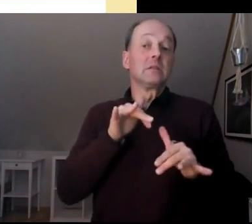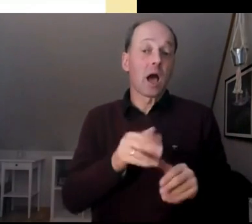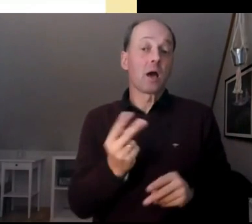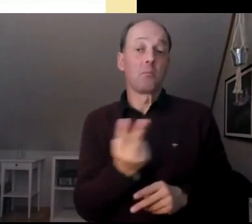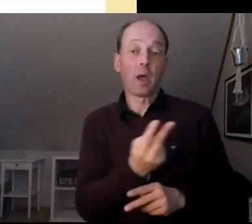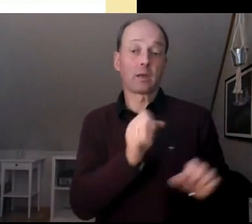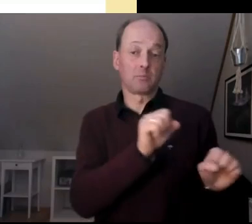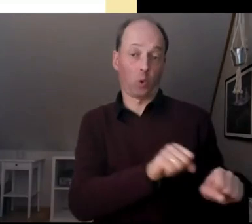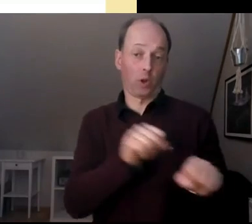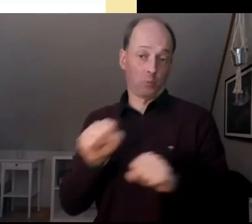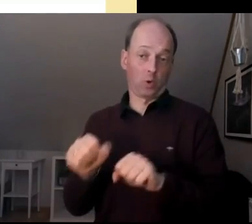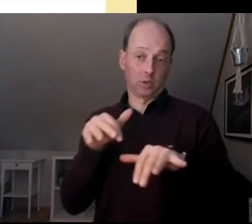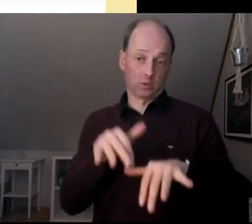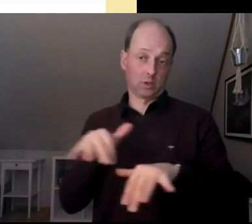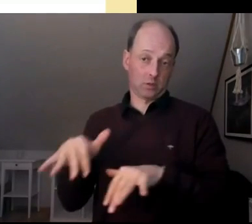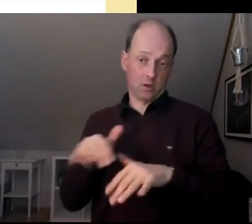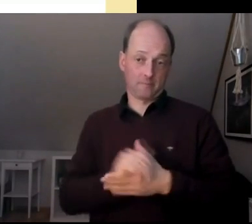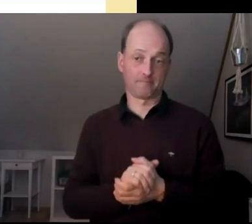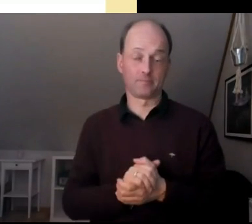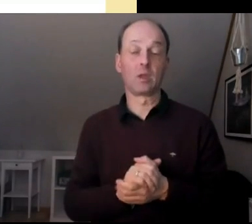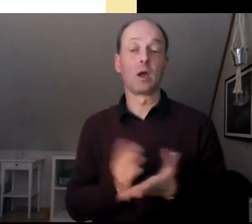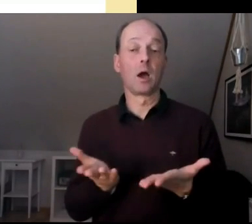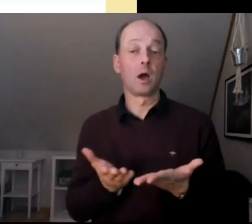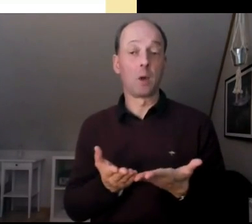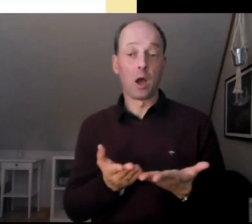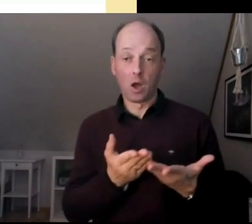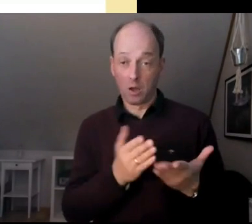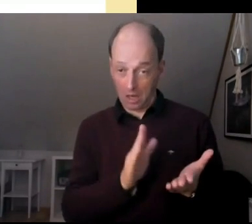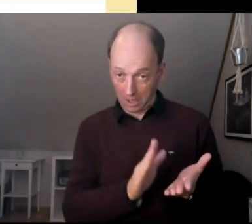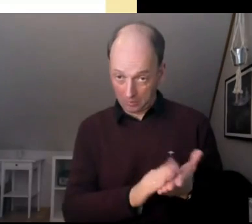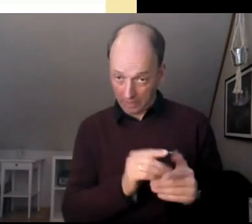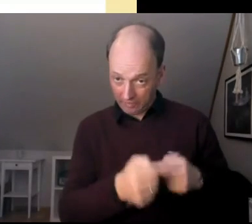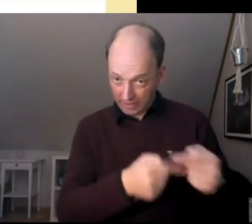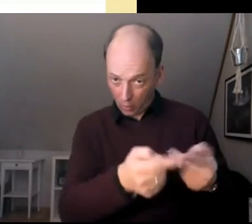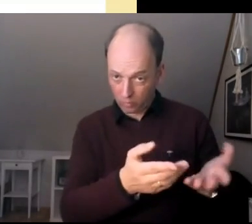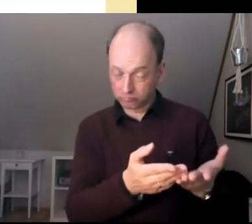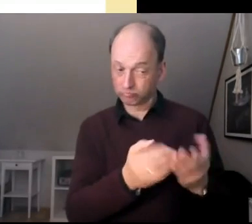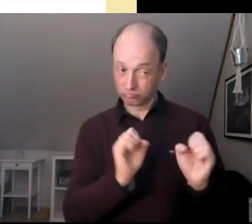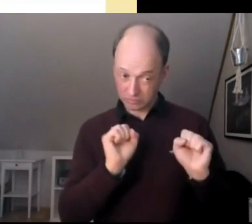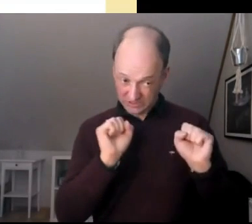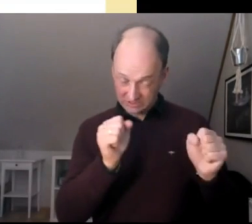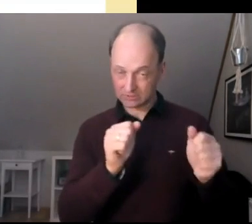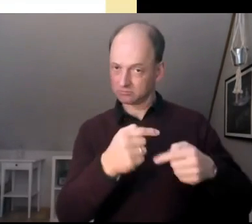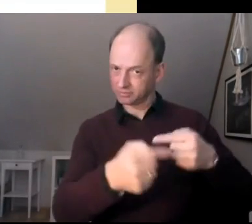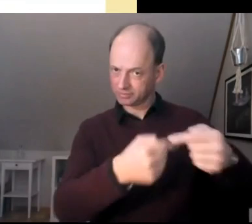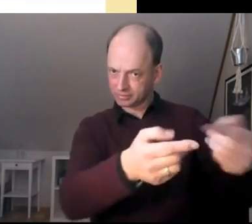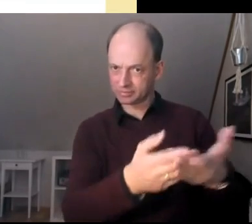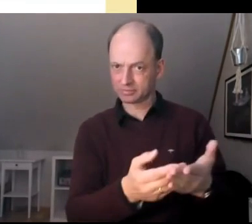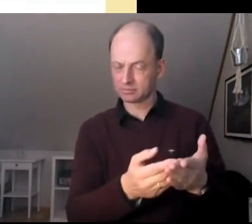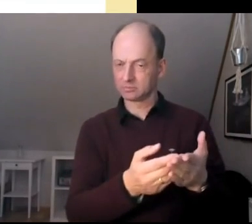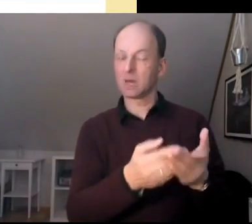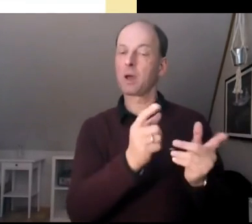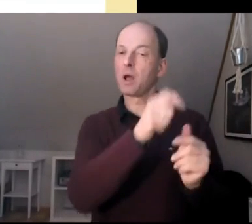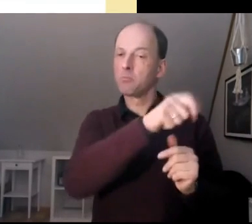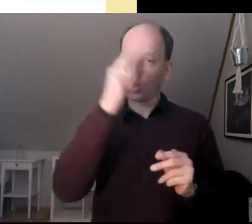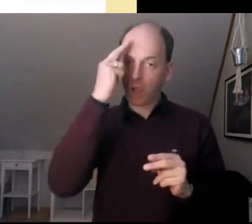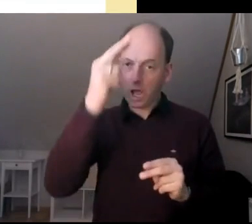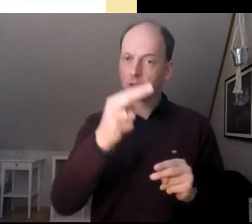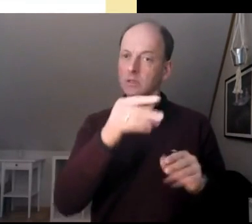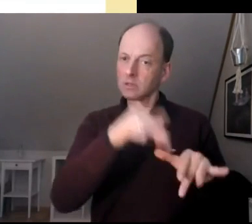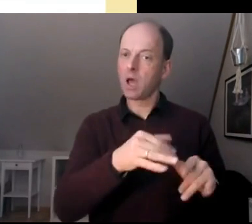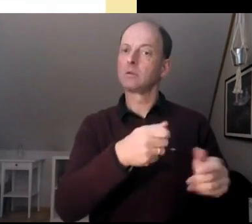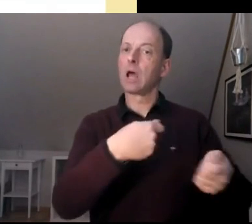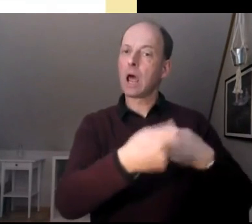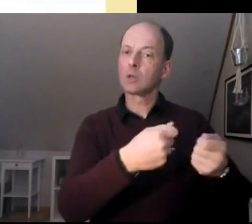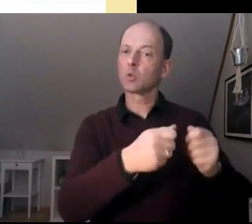voraussagen, wie, was für eine Eigendynamik das annehmen wird. Denn ein BürgerInnenrat, die Handlungsempfehlungen sind ja dann da. Und wie das dann, was das für